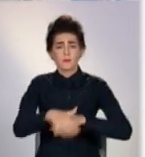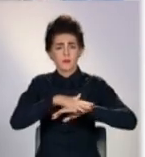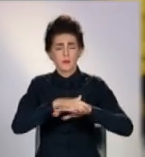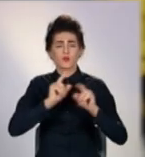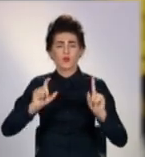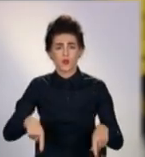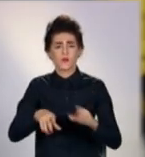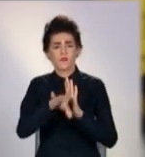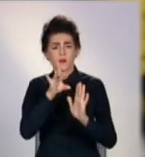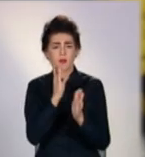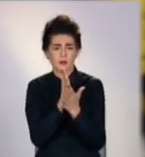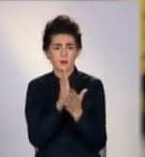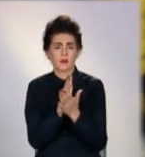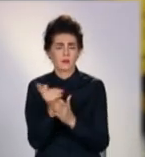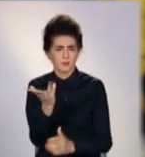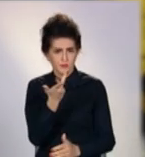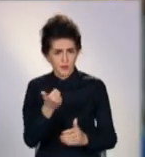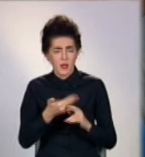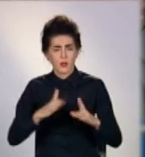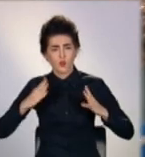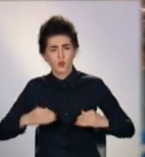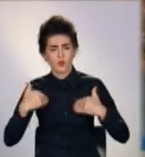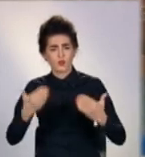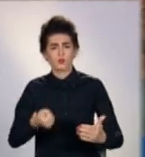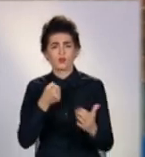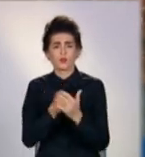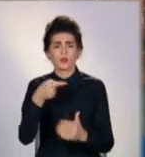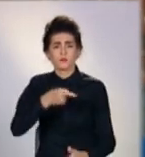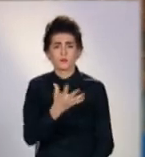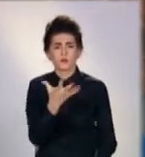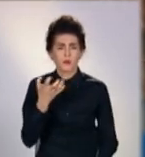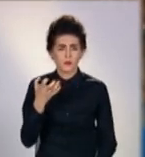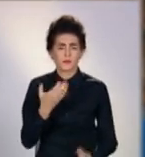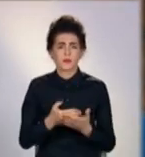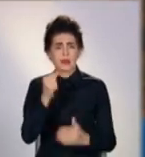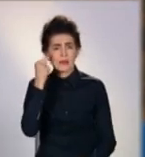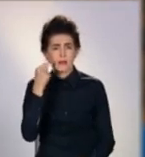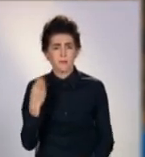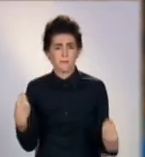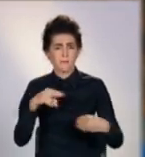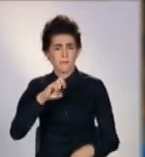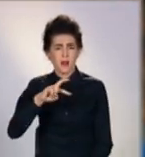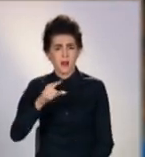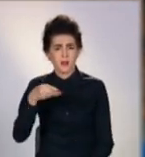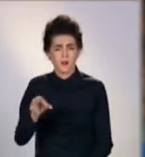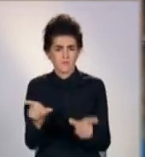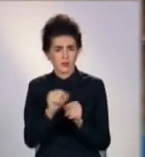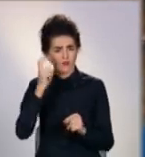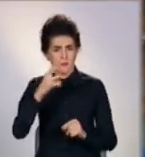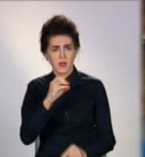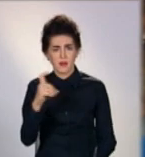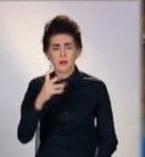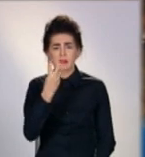обрати є з чого. Куртка до коліна – полтора тисячі, китайське пальто з чернобуркою – трьох з